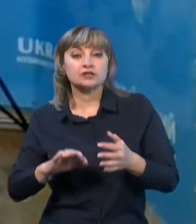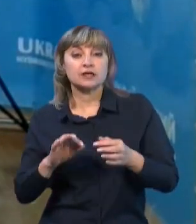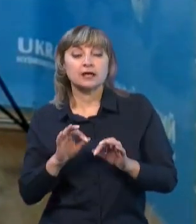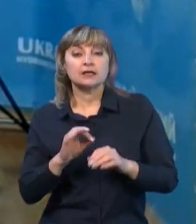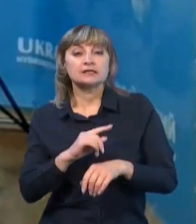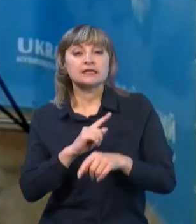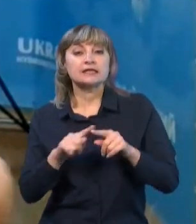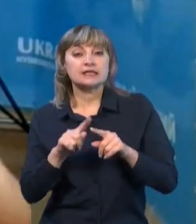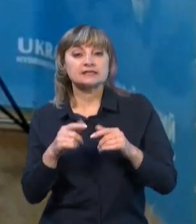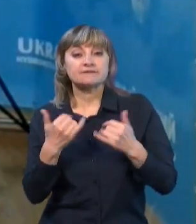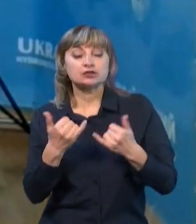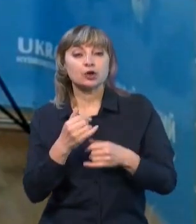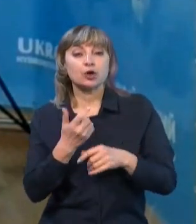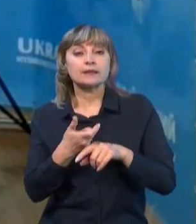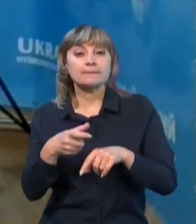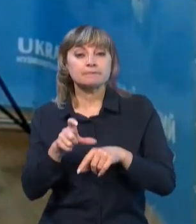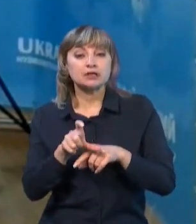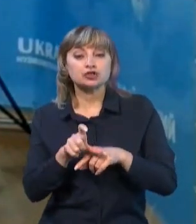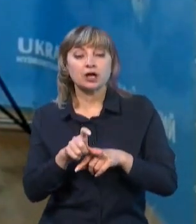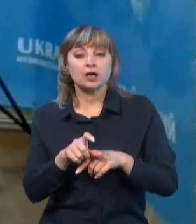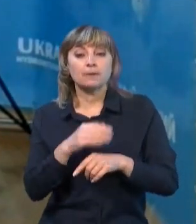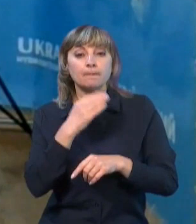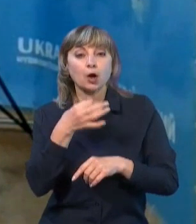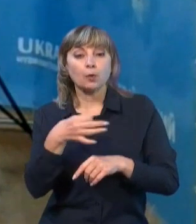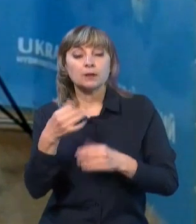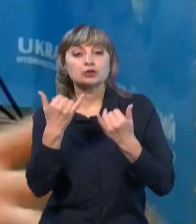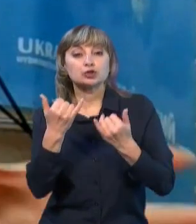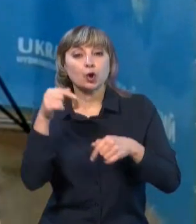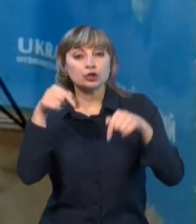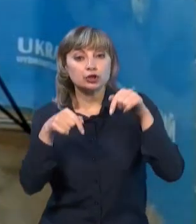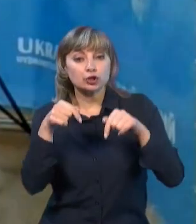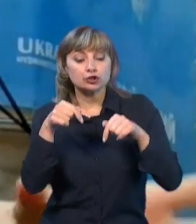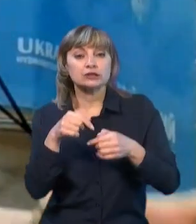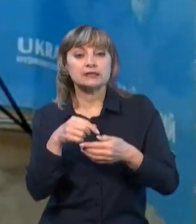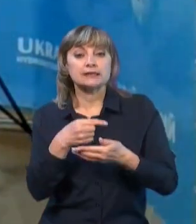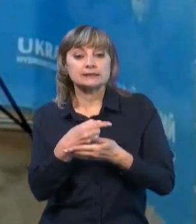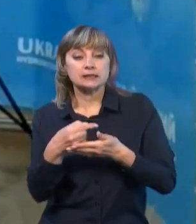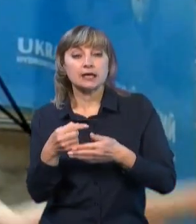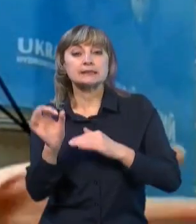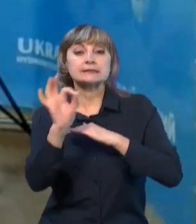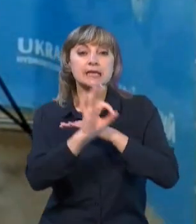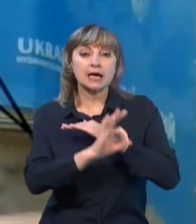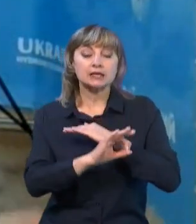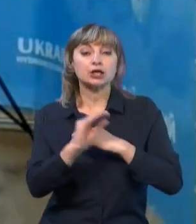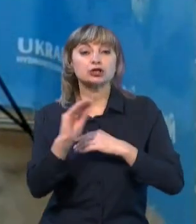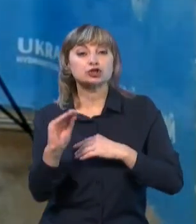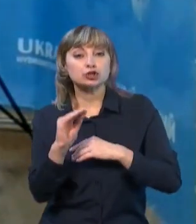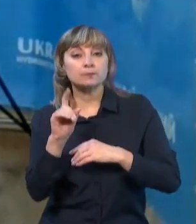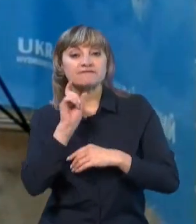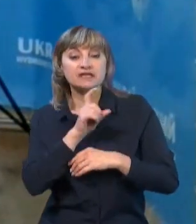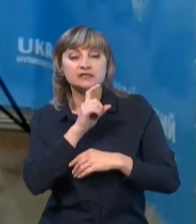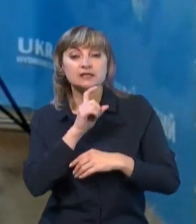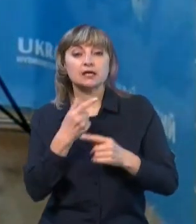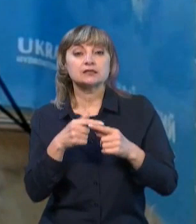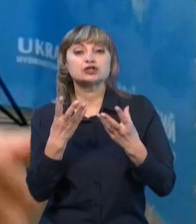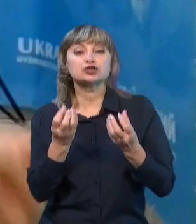інтенсивність сьогодні найбільша, тому що у багатьох областях сьогодні дощі, як я зазначила, в Західних і Житомирський, і Вінницький це